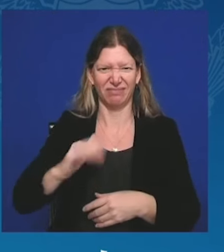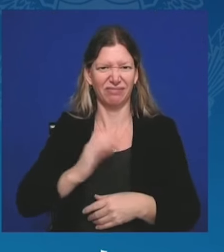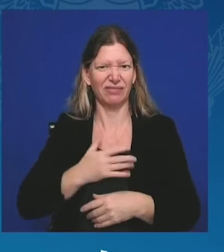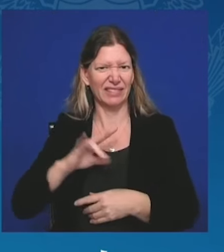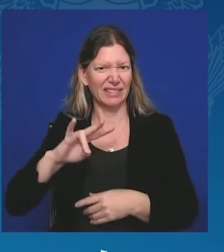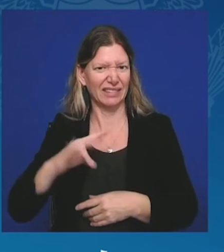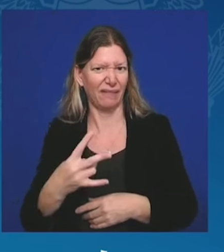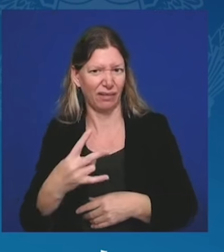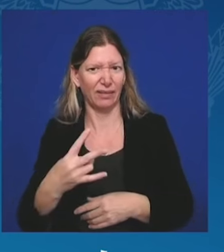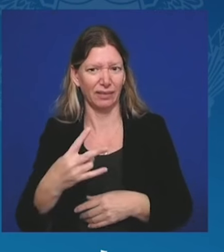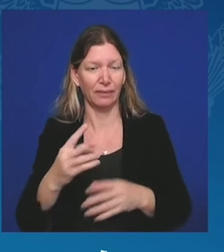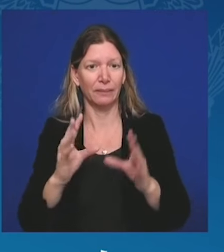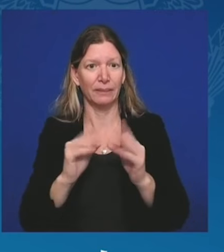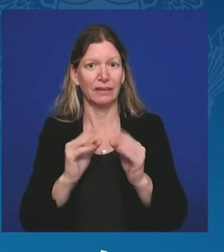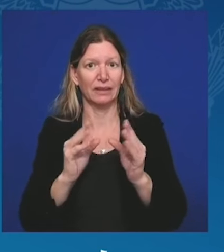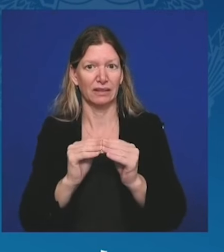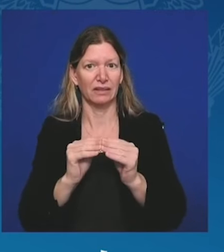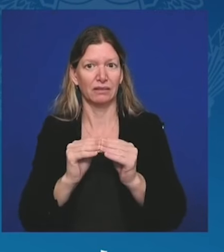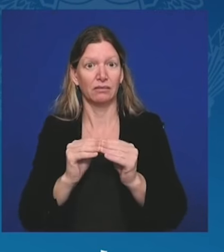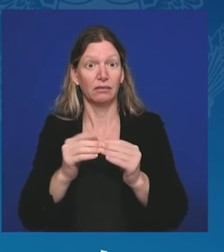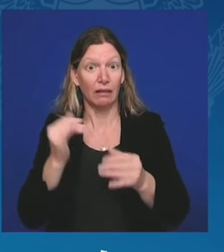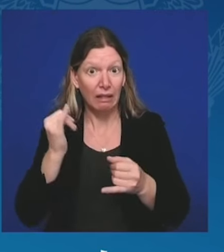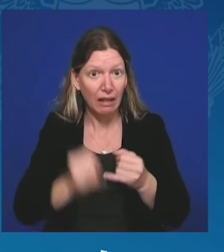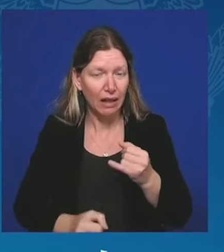jeśli dobrze pamiętam, w tym roku.